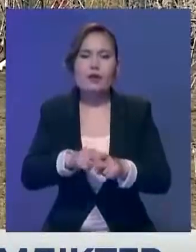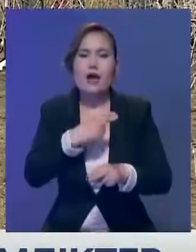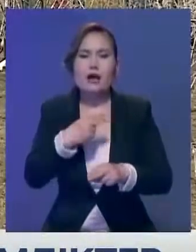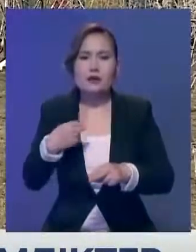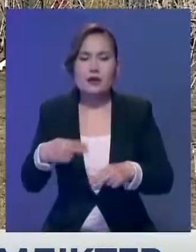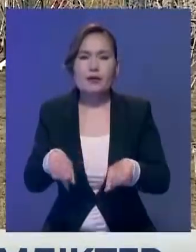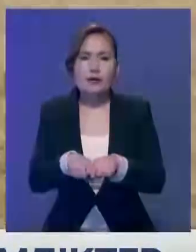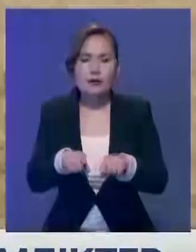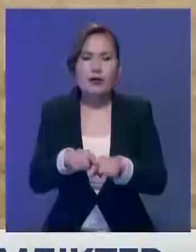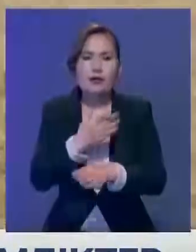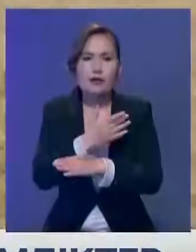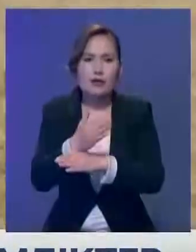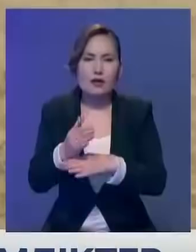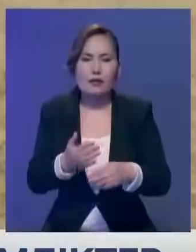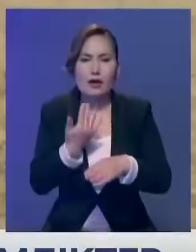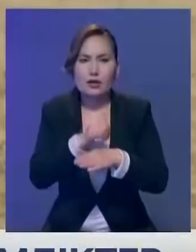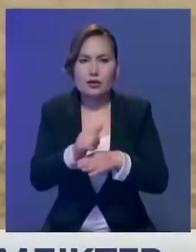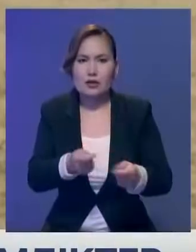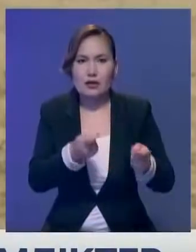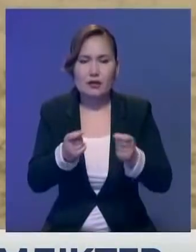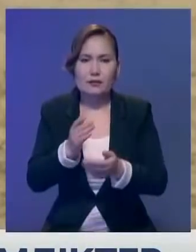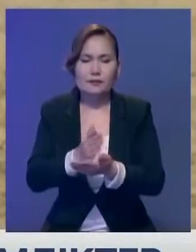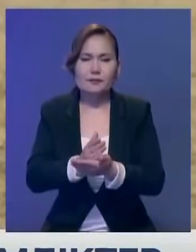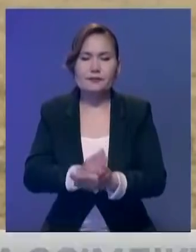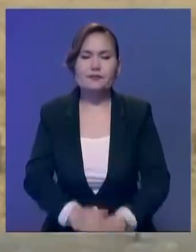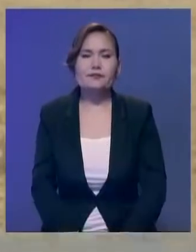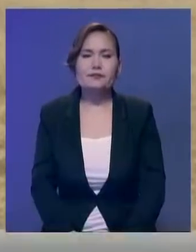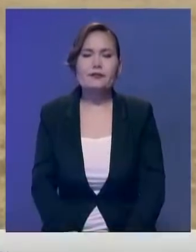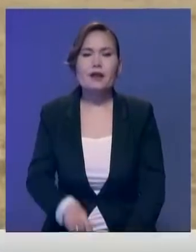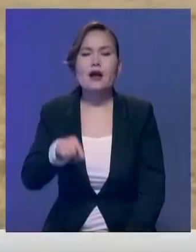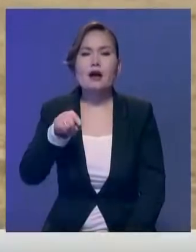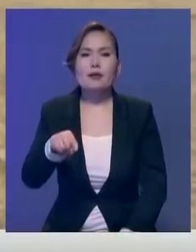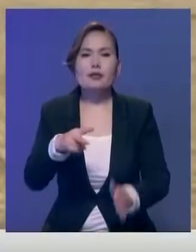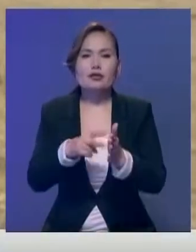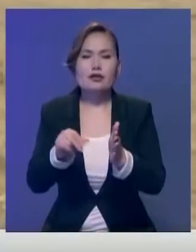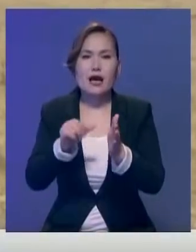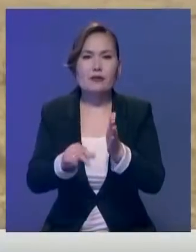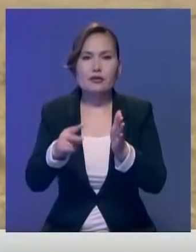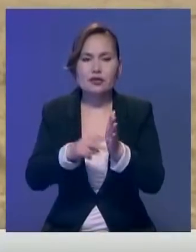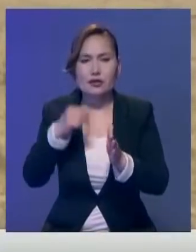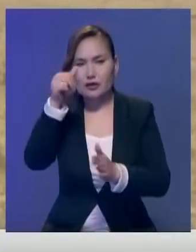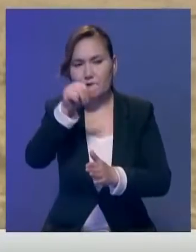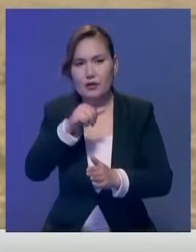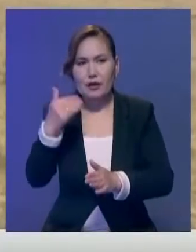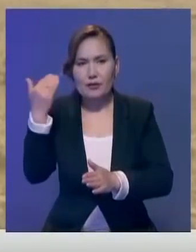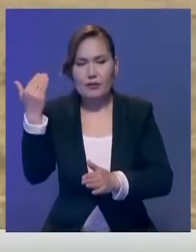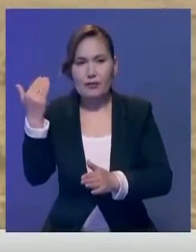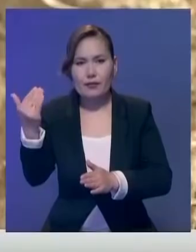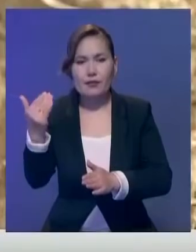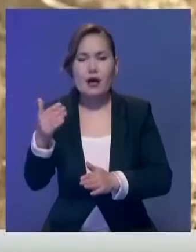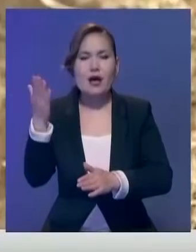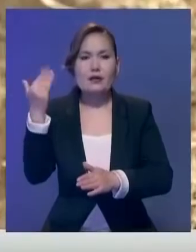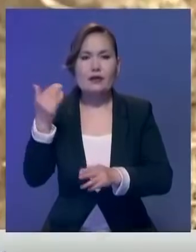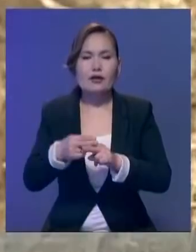алқабы бар. Далекарли қайыңның келетін болсақ, бұл 1767-шылы қар линейдің баласымен ашылған,